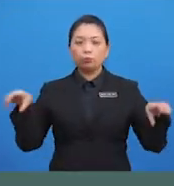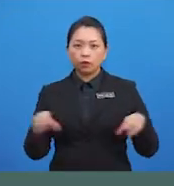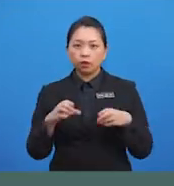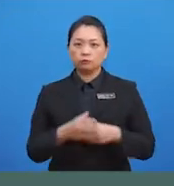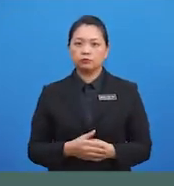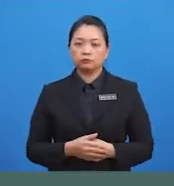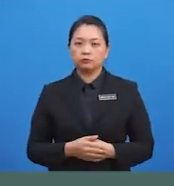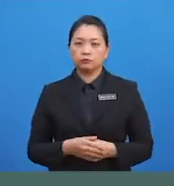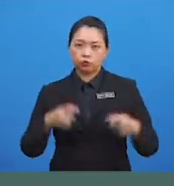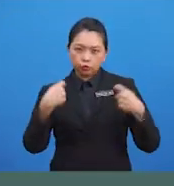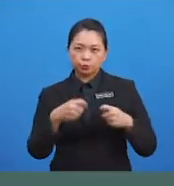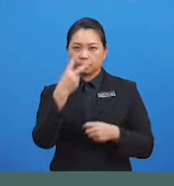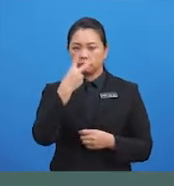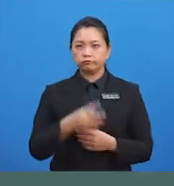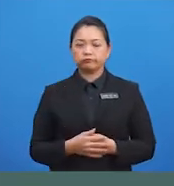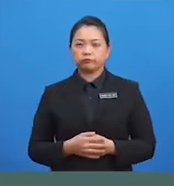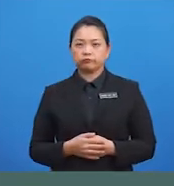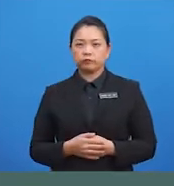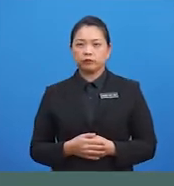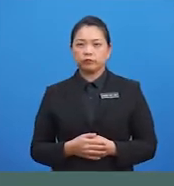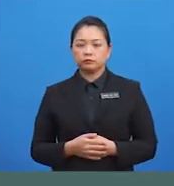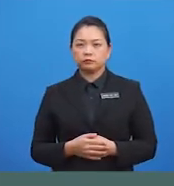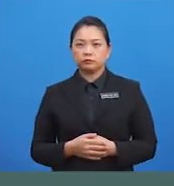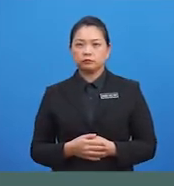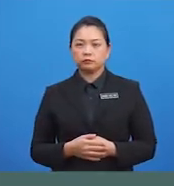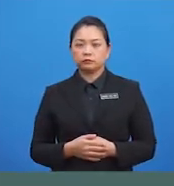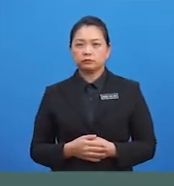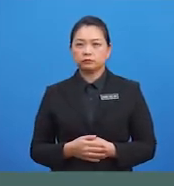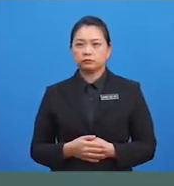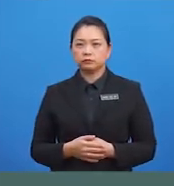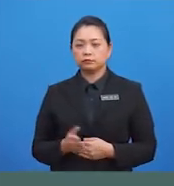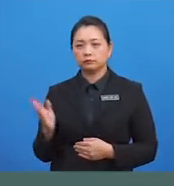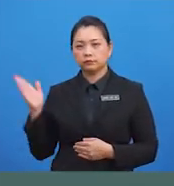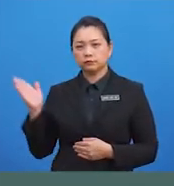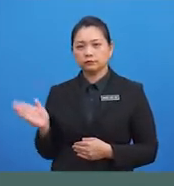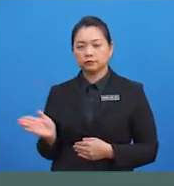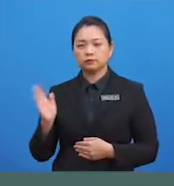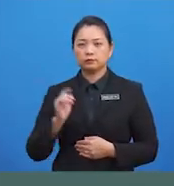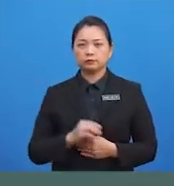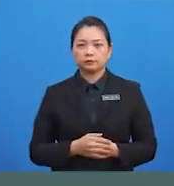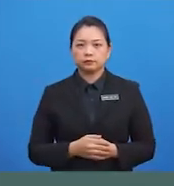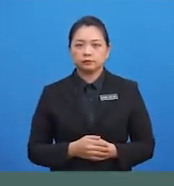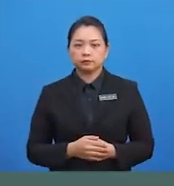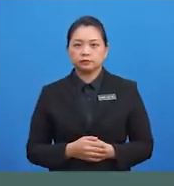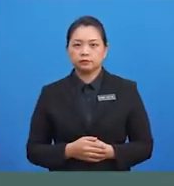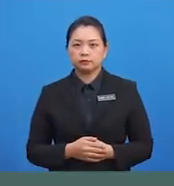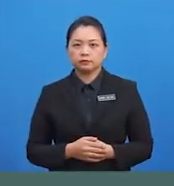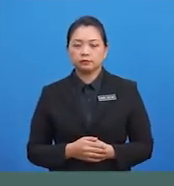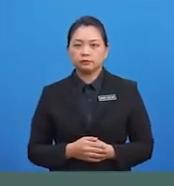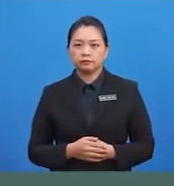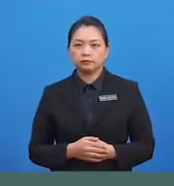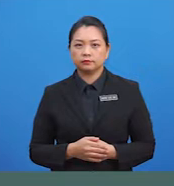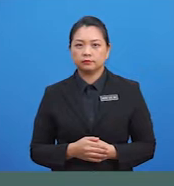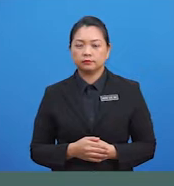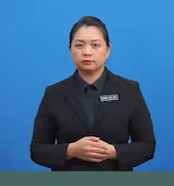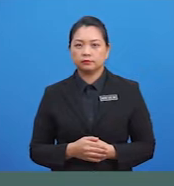lakukan? Cuba tekan Baiklah, mari kita lihat video seterusnya Untuk mengetahui